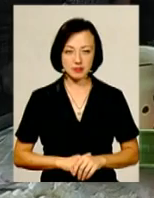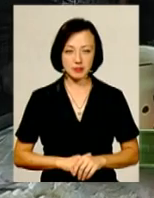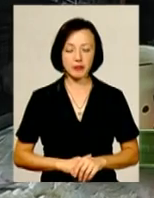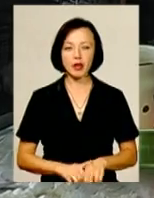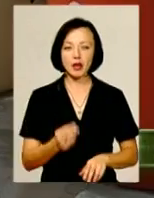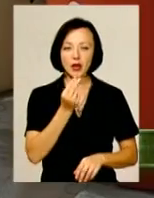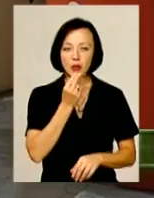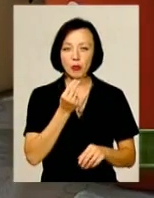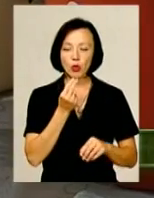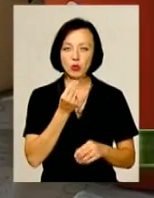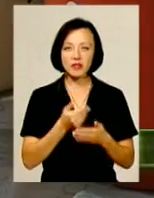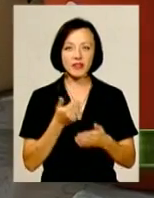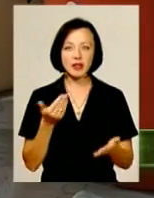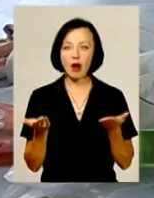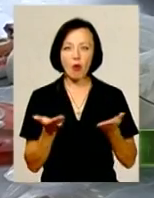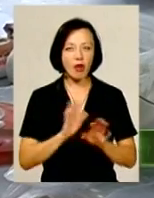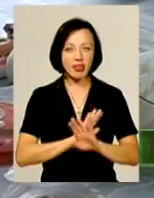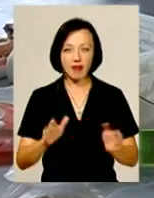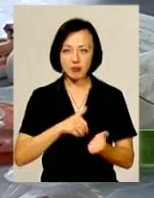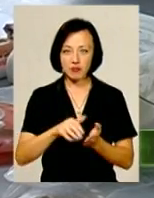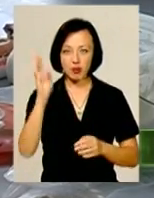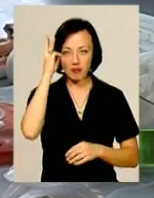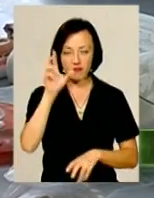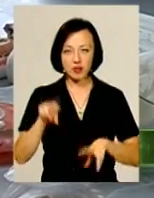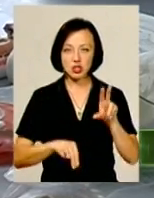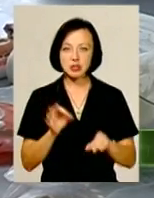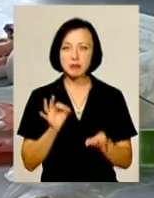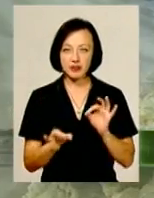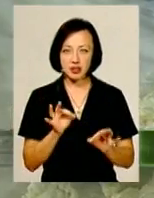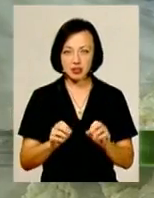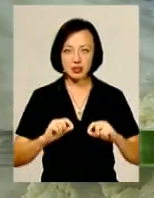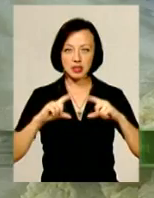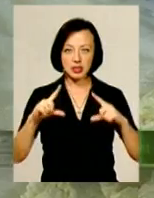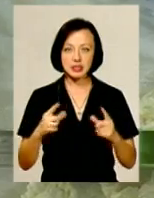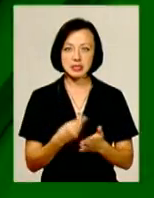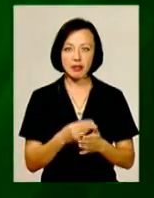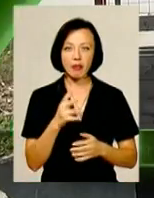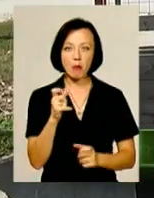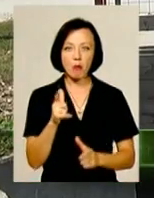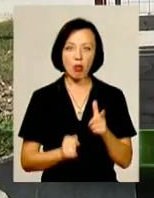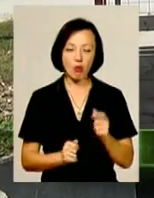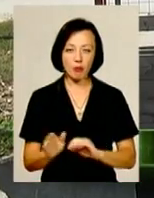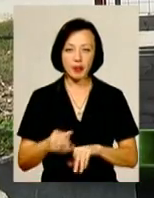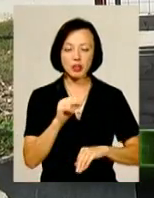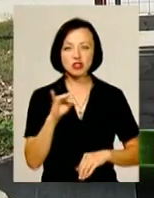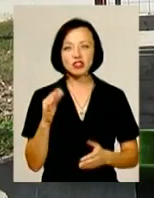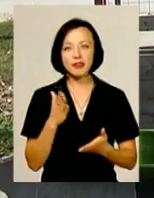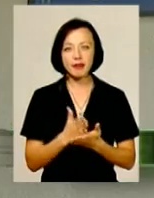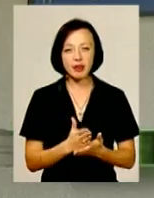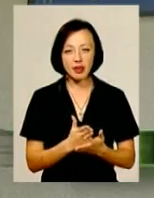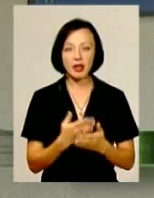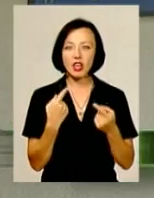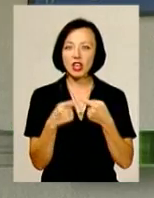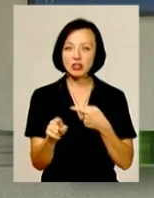Продукт, від якого не відмовляються, «Подоляни» вважають справедливими різцін на молоко. Чи є альтернатива